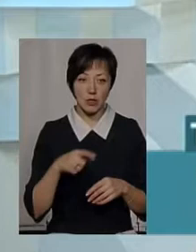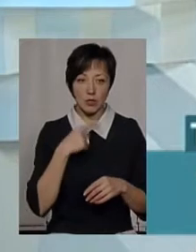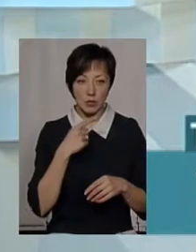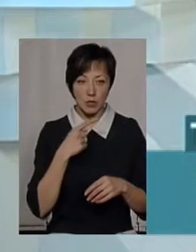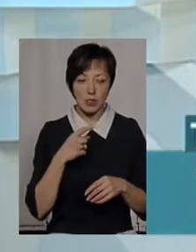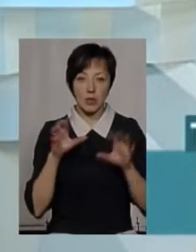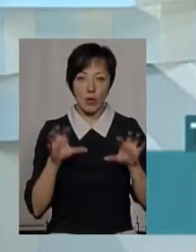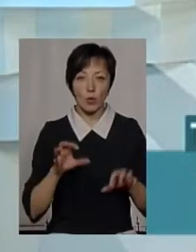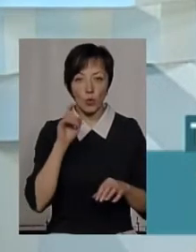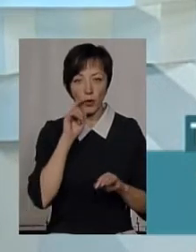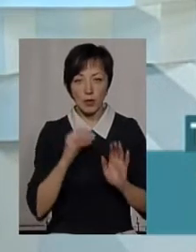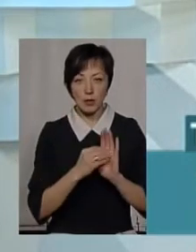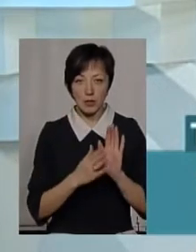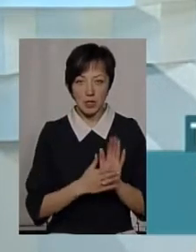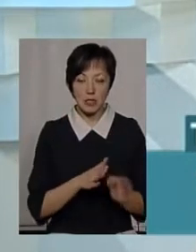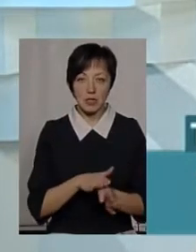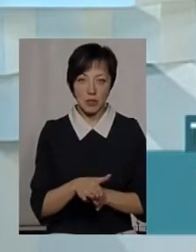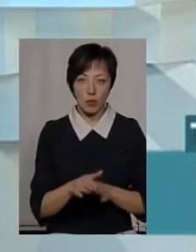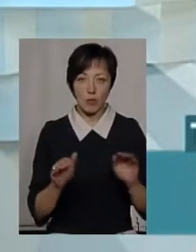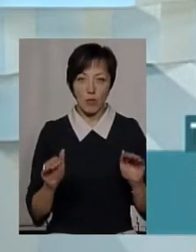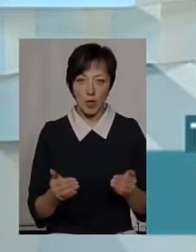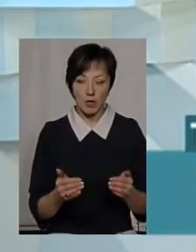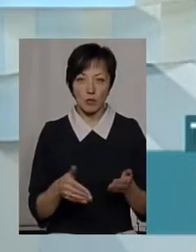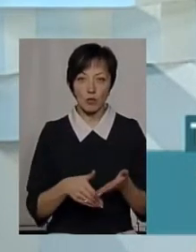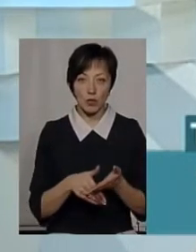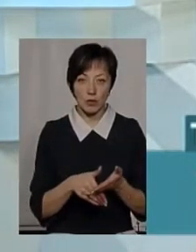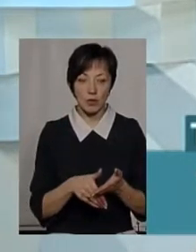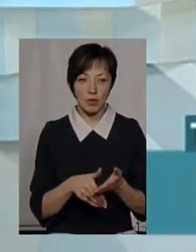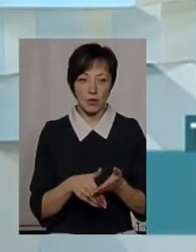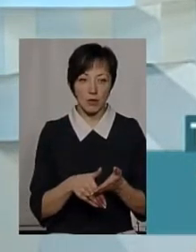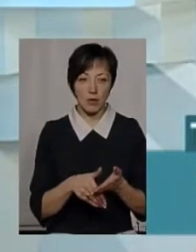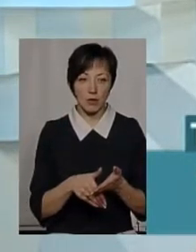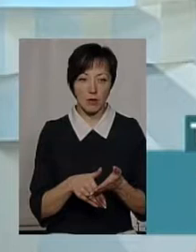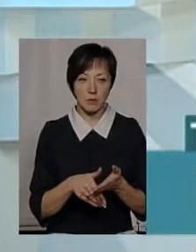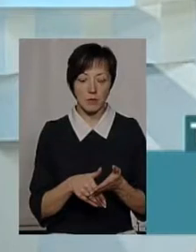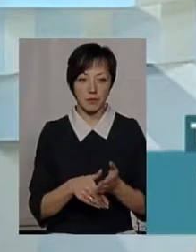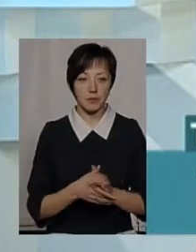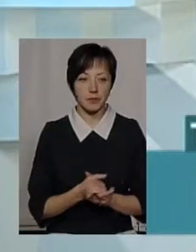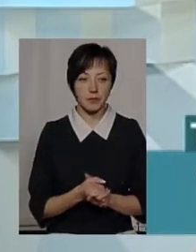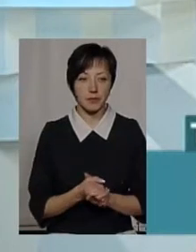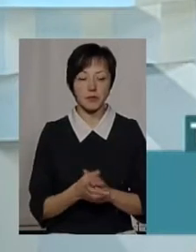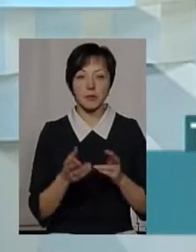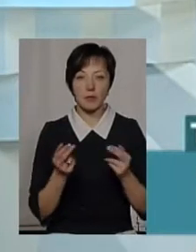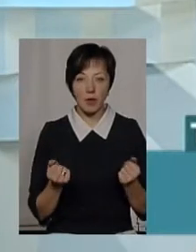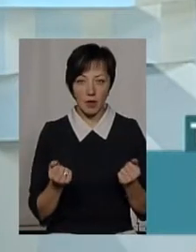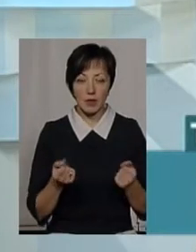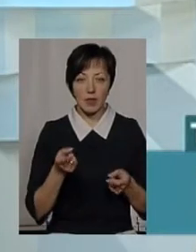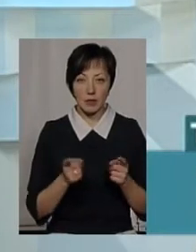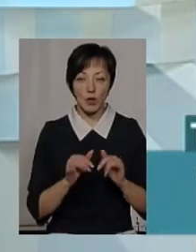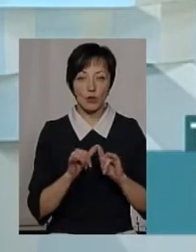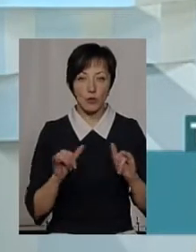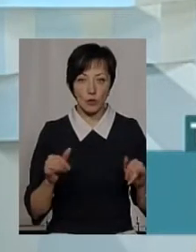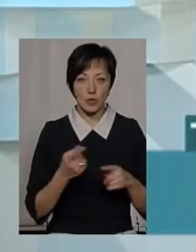закон України про акукультуру, суб'єкти акукультури здійснюють у межі і спосіб вибраного суб'єкту акукультури. Так, дійсно, на нього